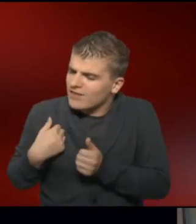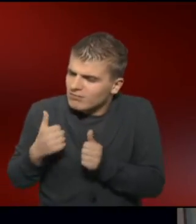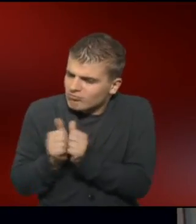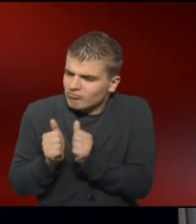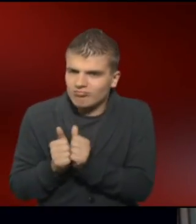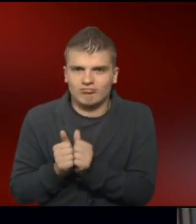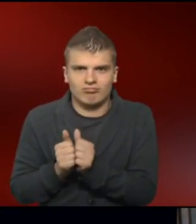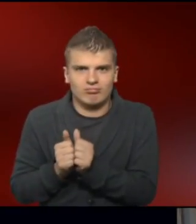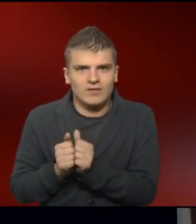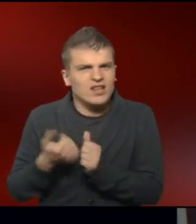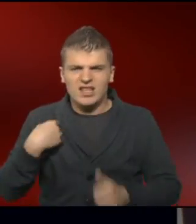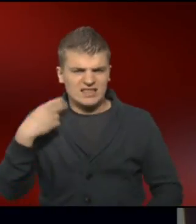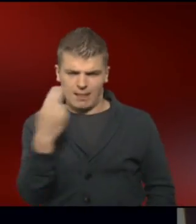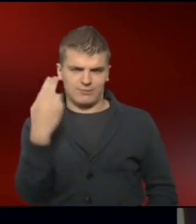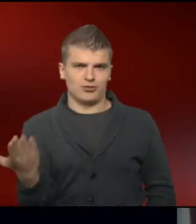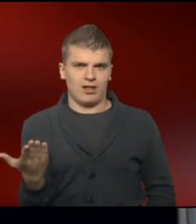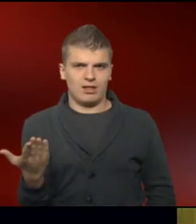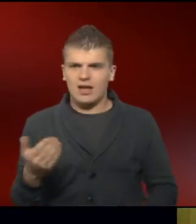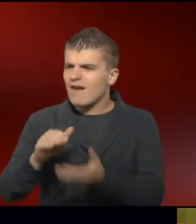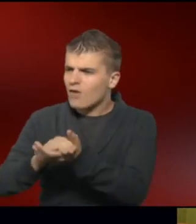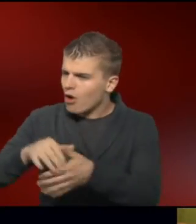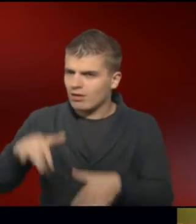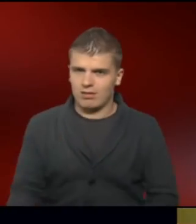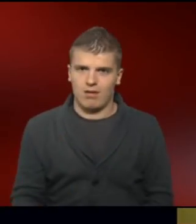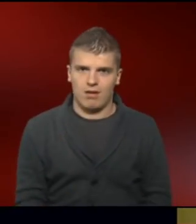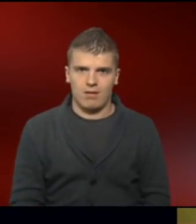mit diesem Selbstverständnis, das man zwischen Freunden hat.